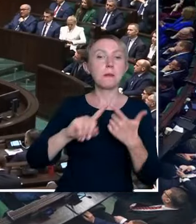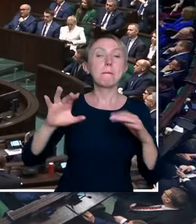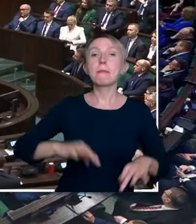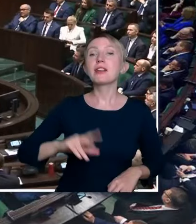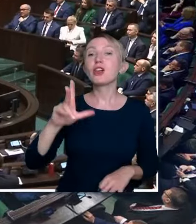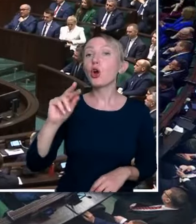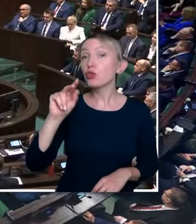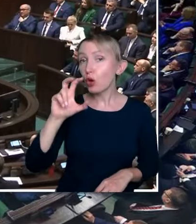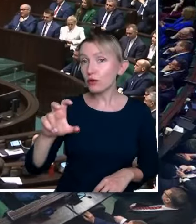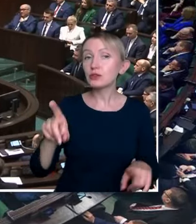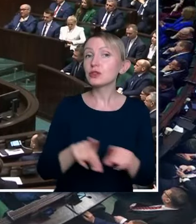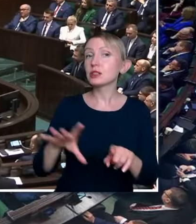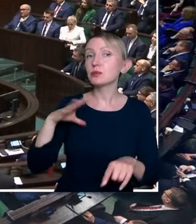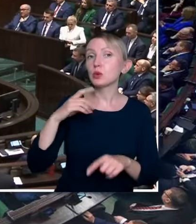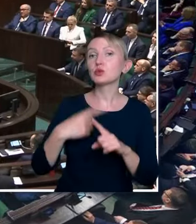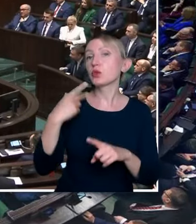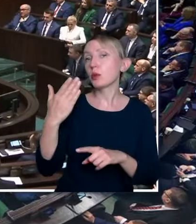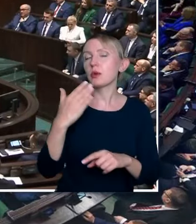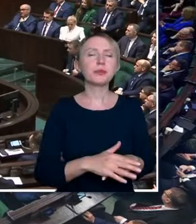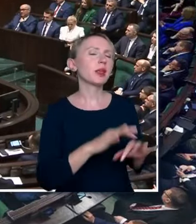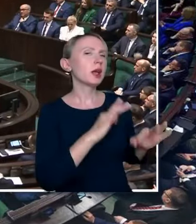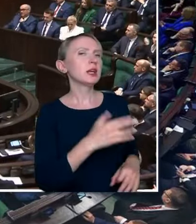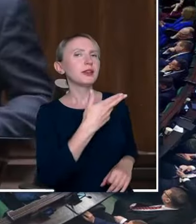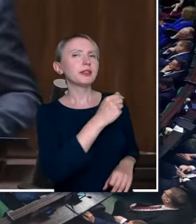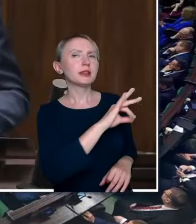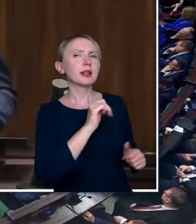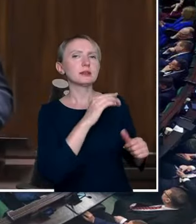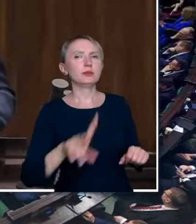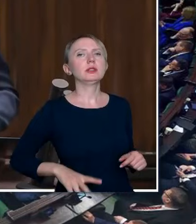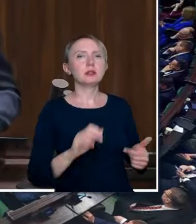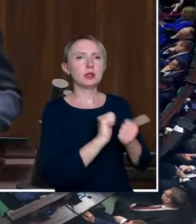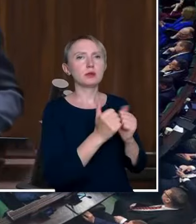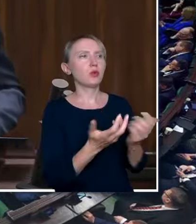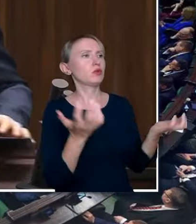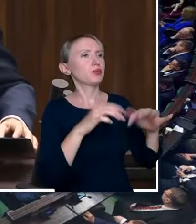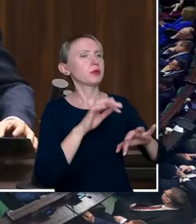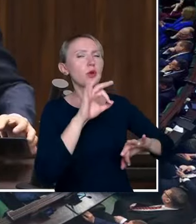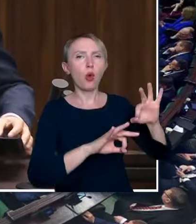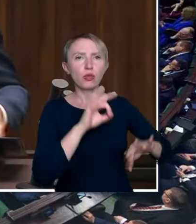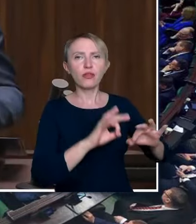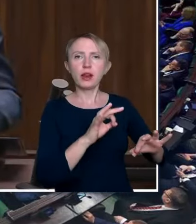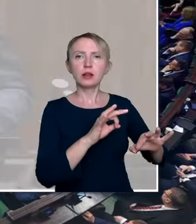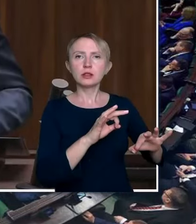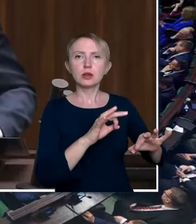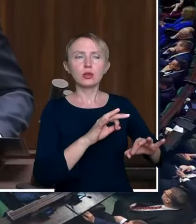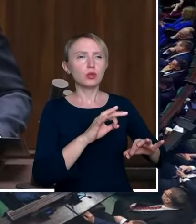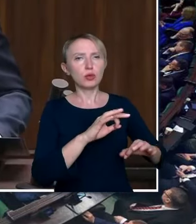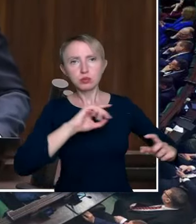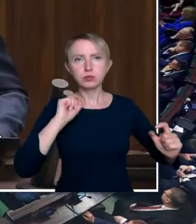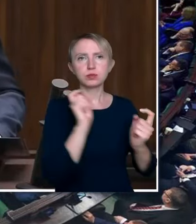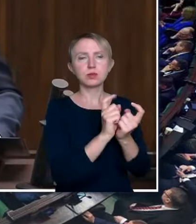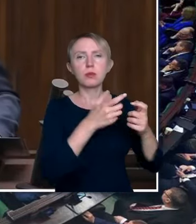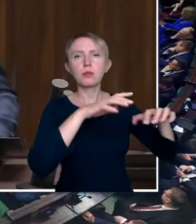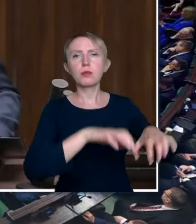który również był członkiem Honorowego Komitetu. dzisiaj Sławomir Nitras, minister sportu, zwołuje konferencję, gdzie, no właśnie, wytacza działa przeciwko